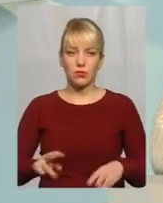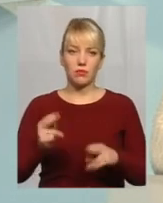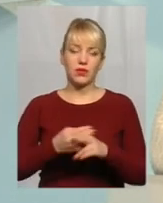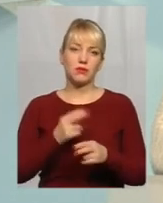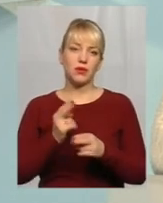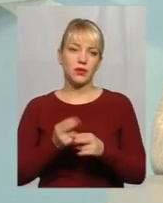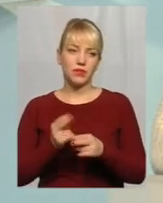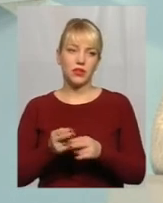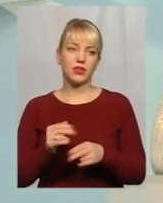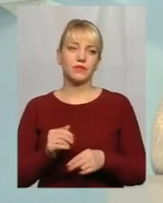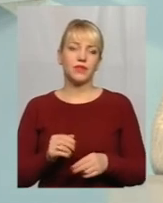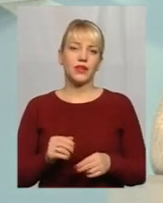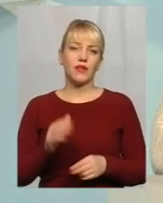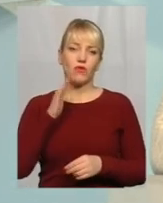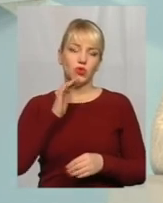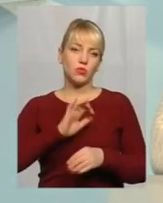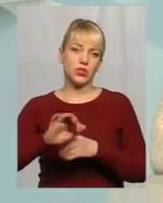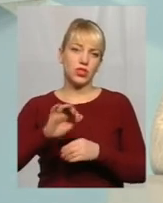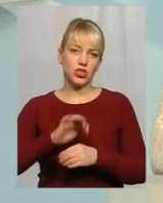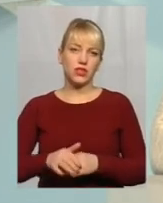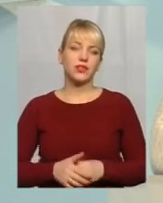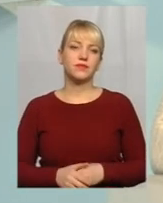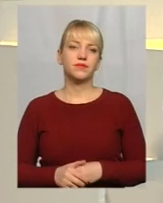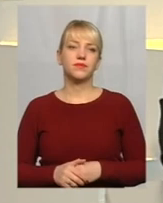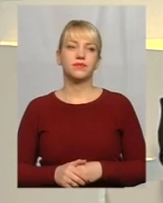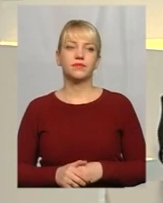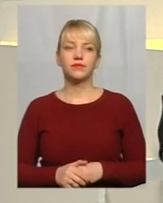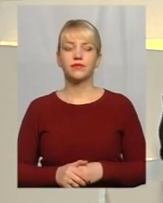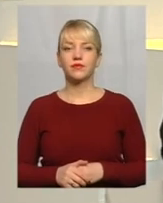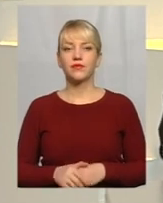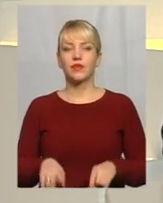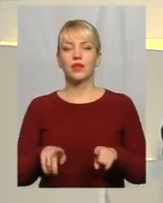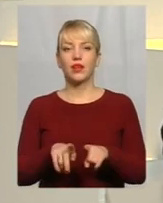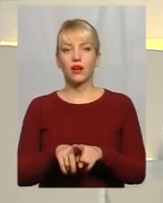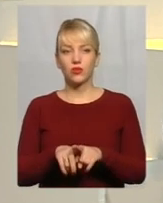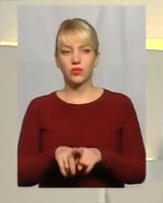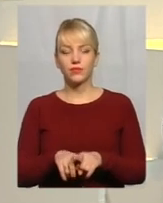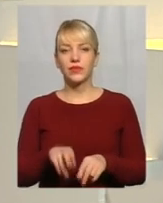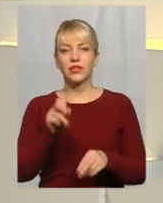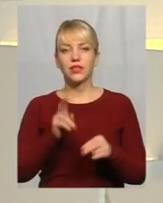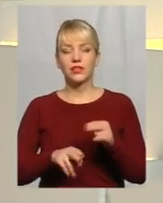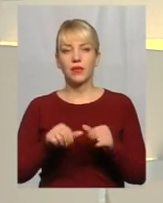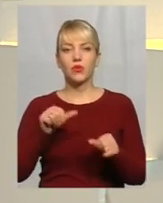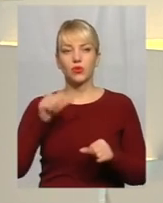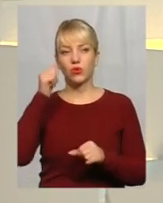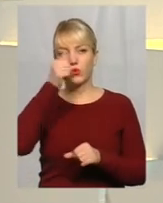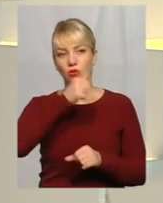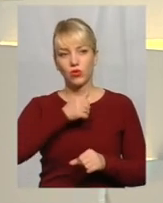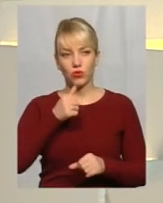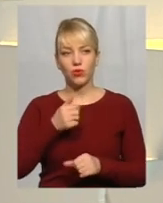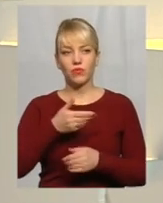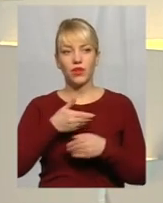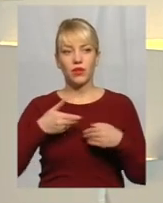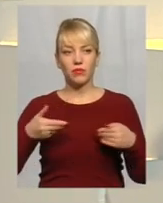і надійне водопостачання водовідведення Дякую Також з кінця минулого року ми